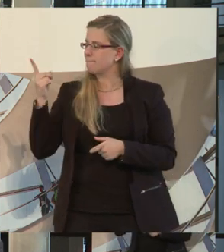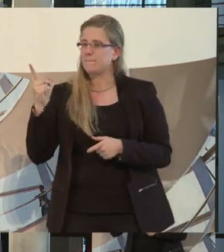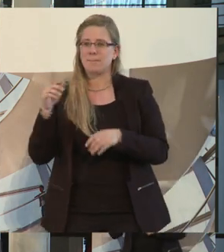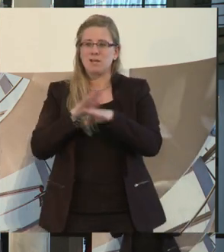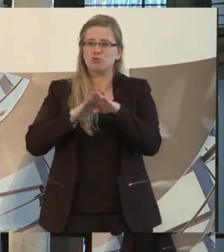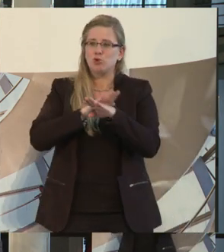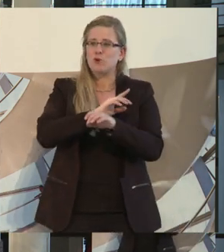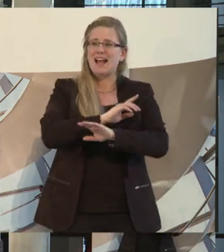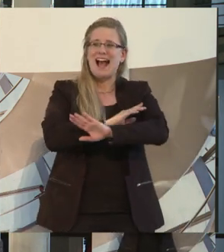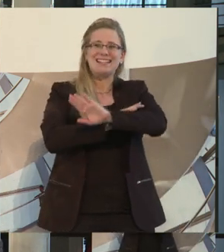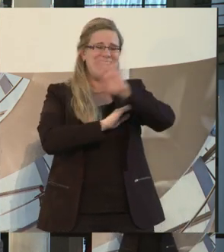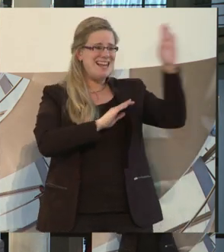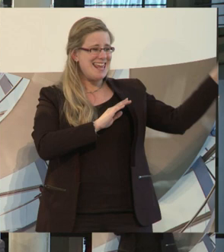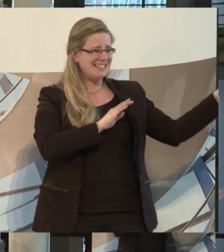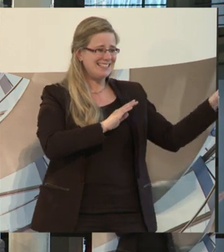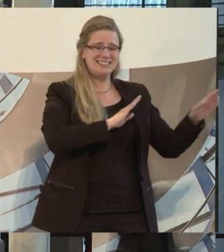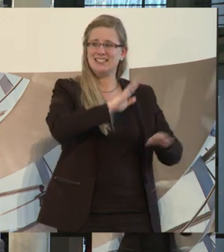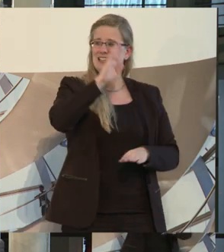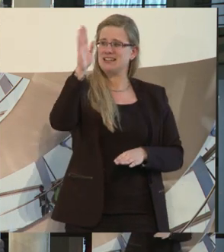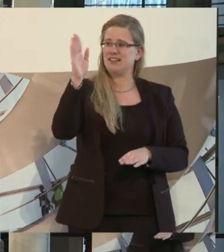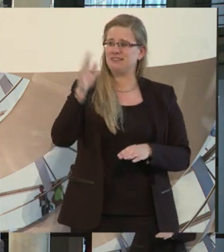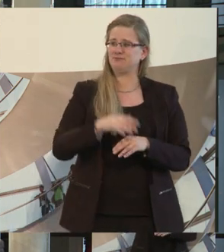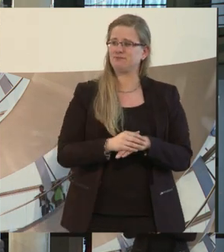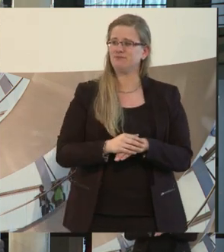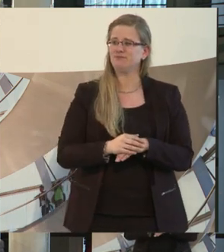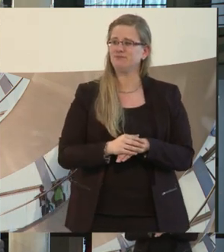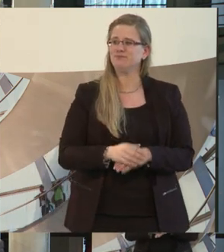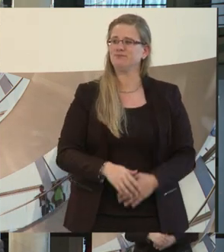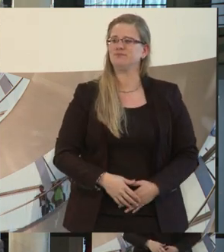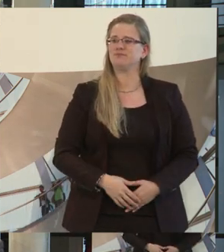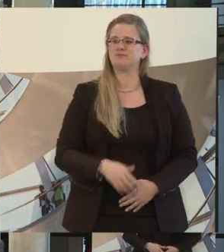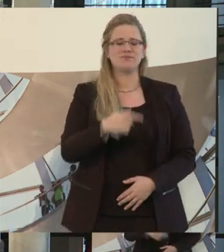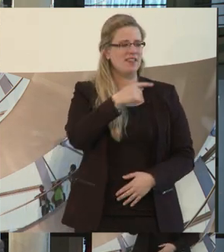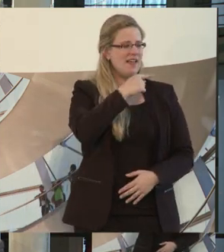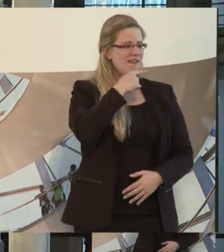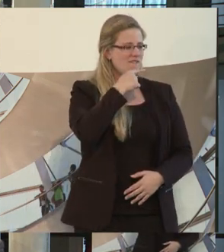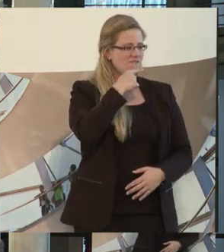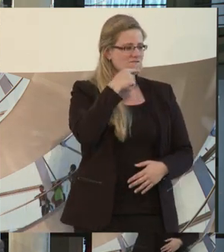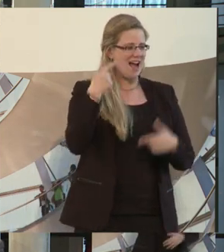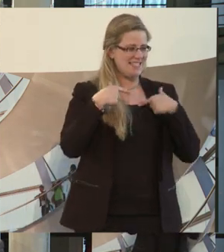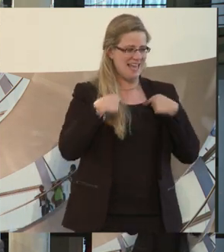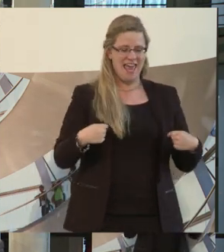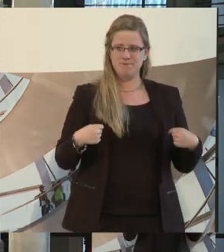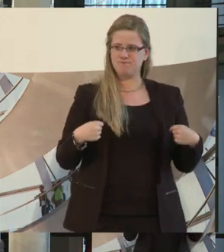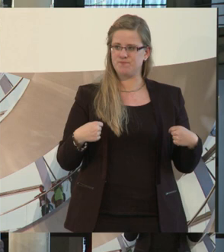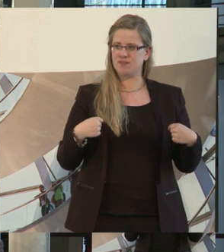ganz hinten links, genau, mit dem weißen Hemd und der grauen Weste, genau, Sie hatten sich nämlich schon in der ersten Runde gemeldet.